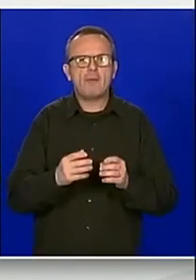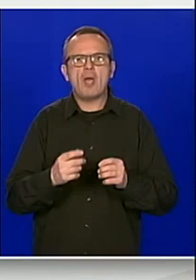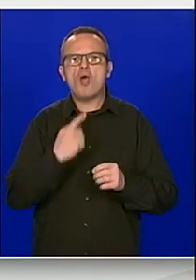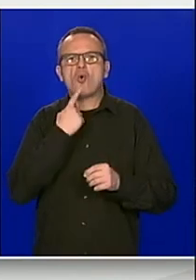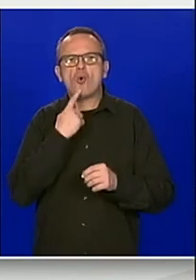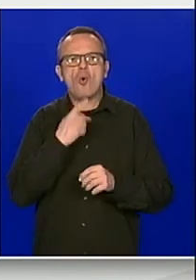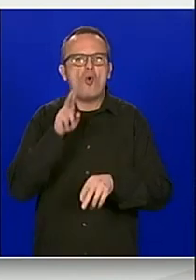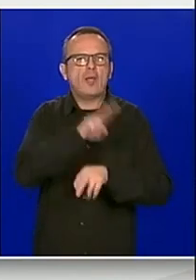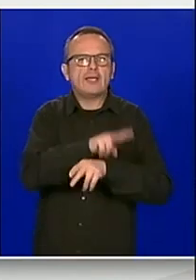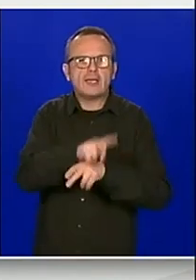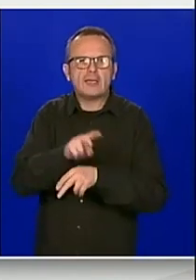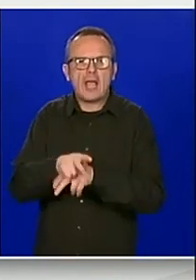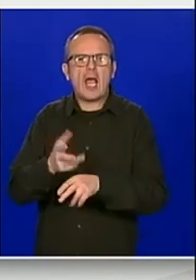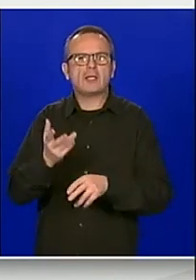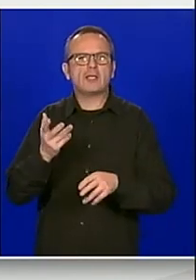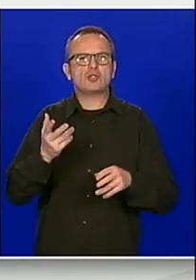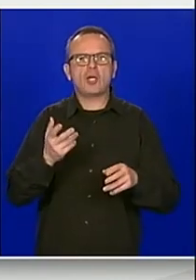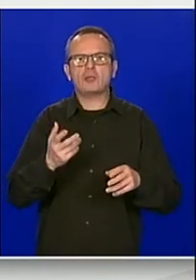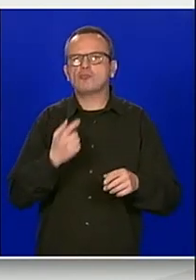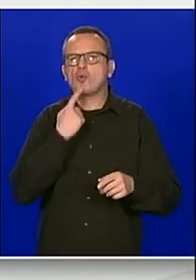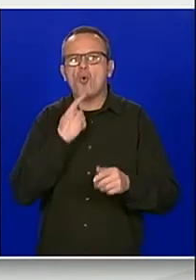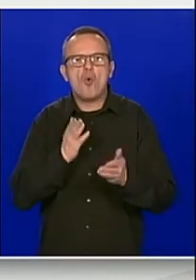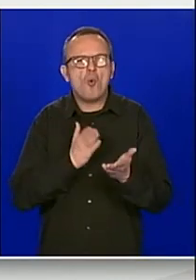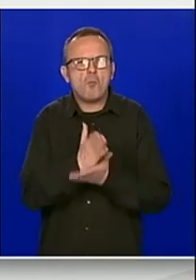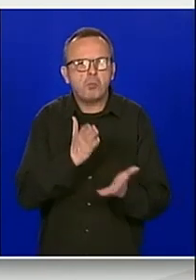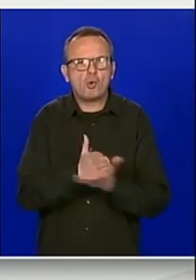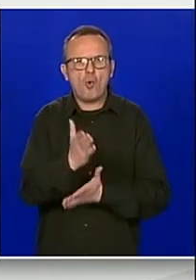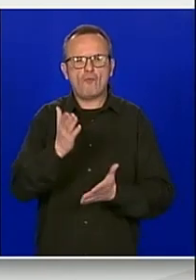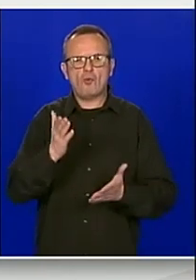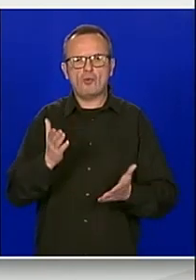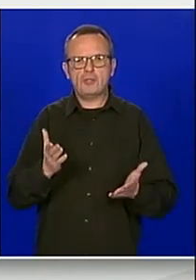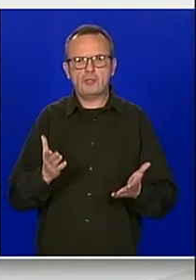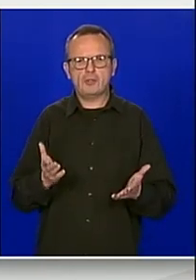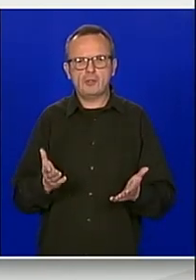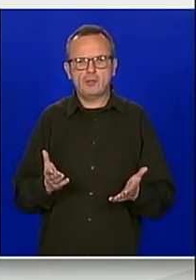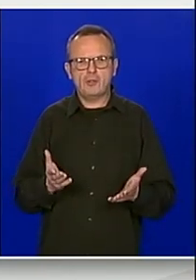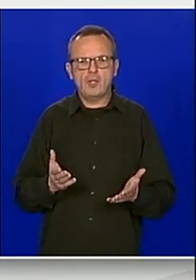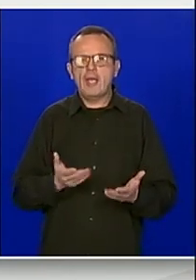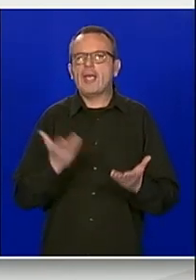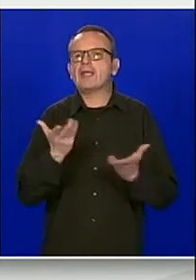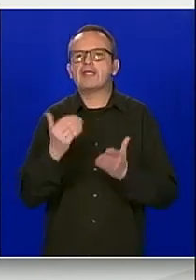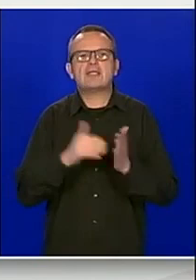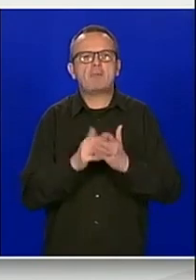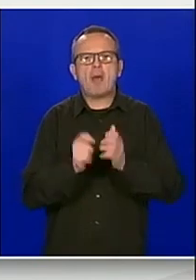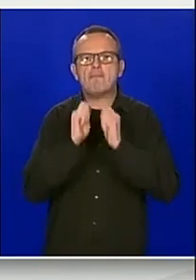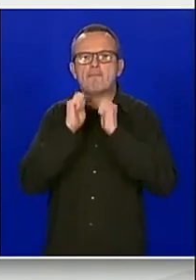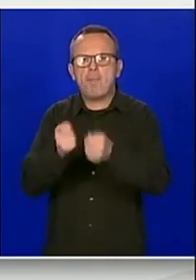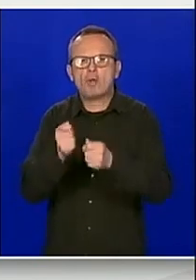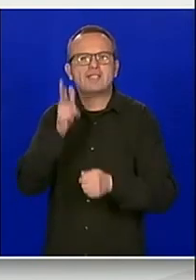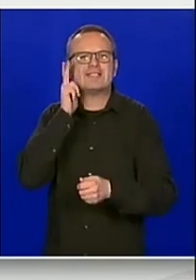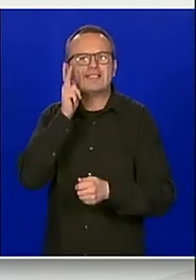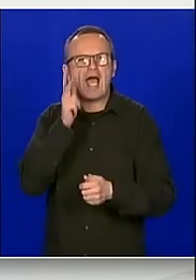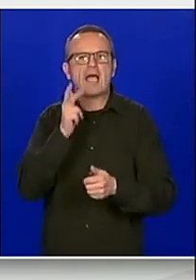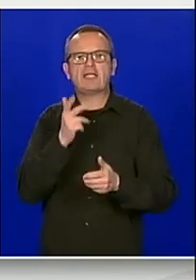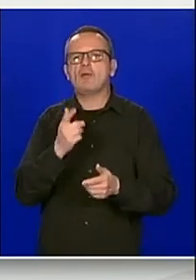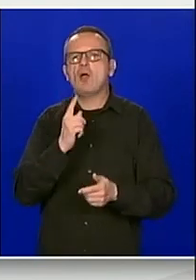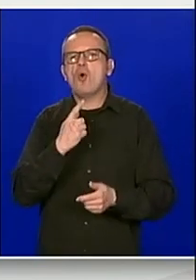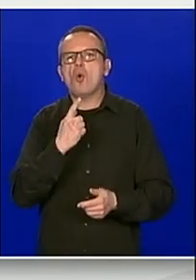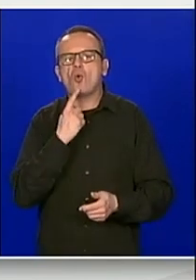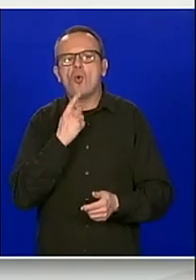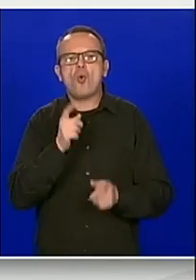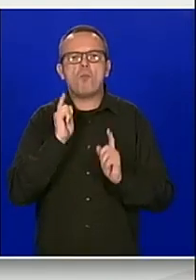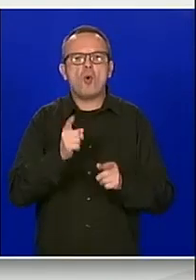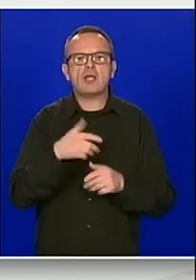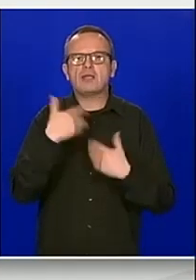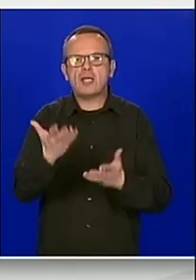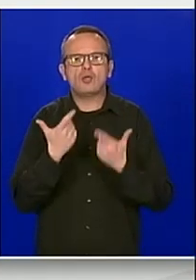tijela, provođenja, podnošenja zahtjeva i izdavanja dozvola za boravak